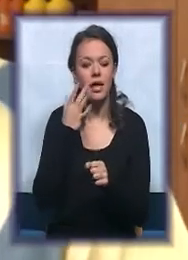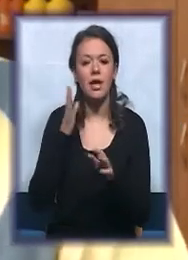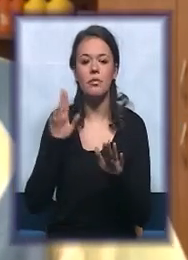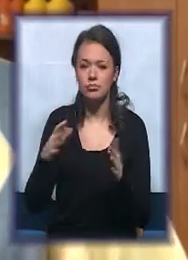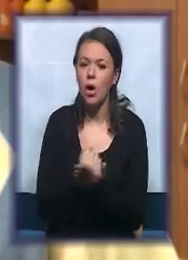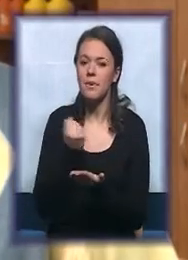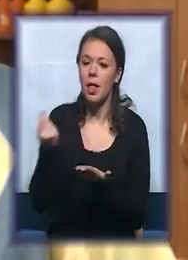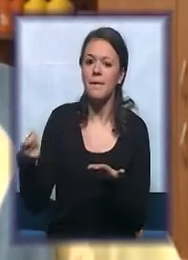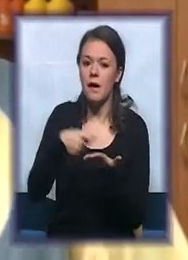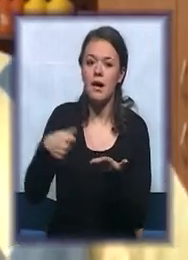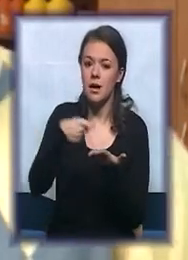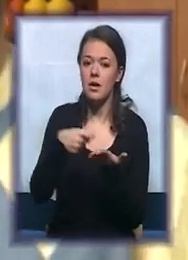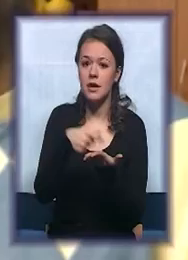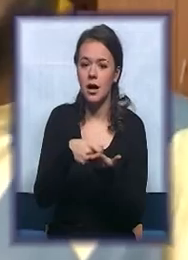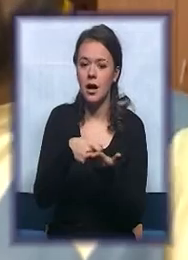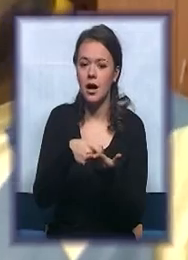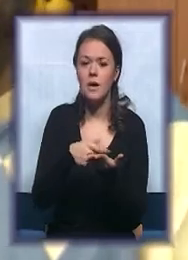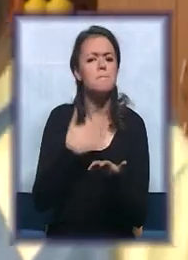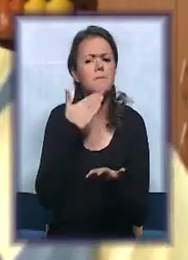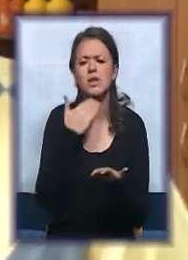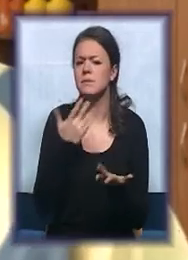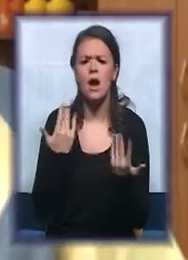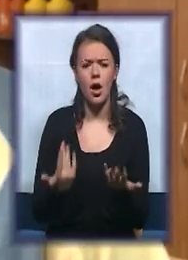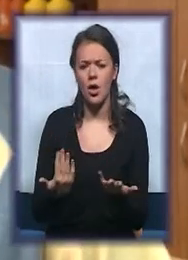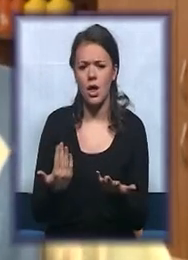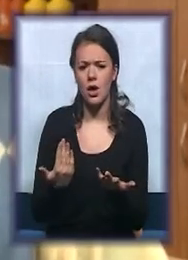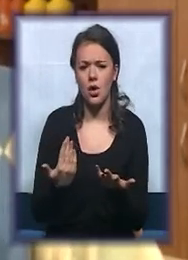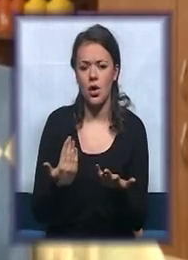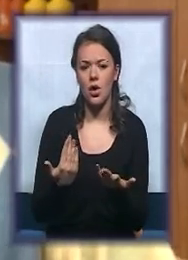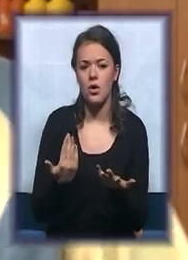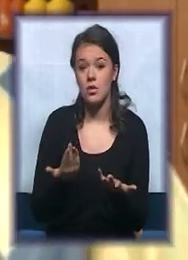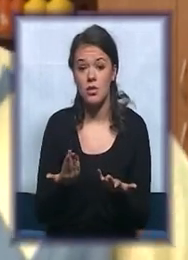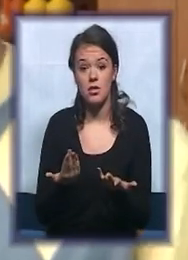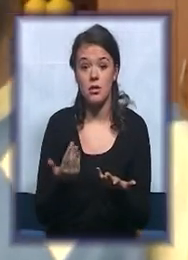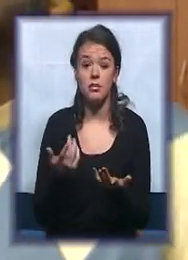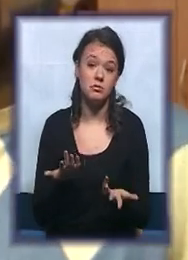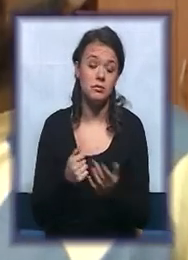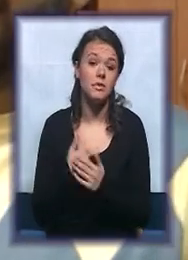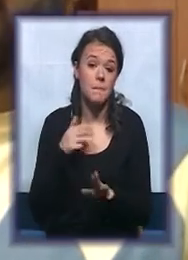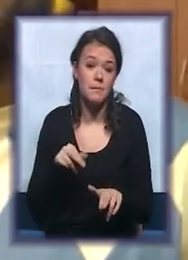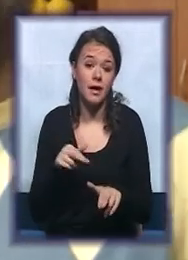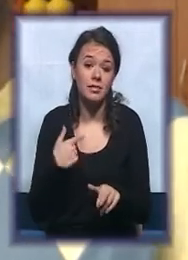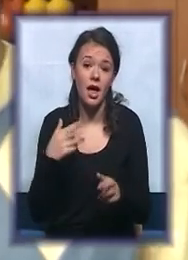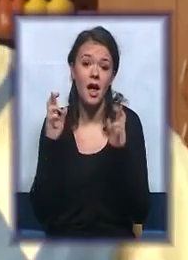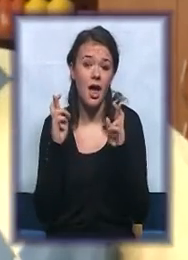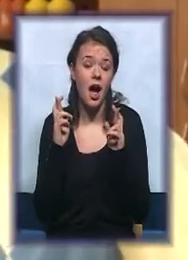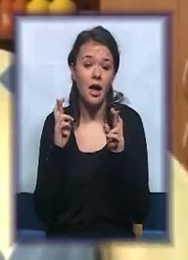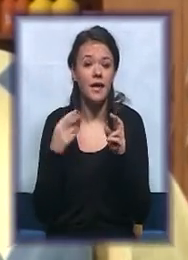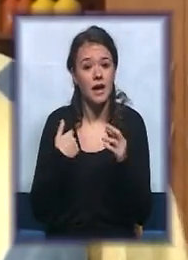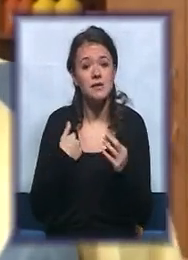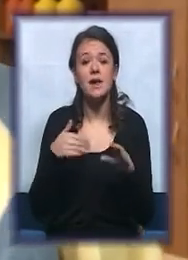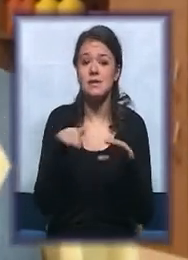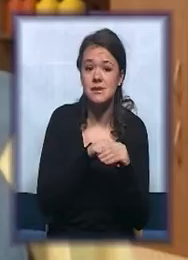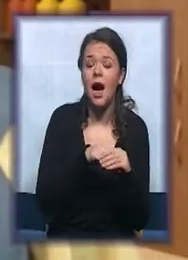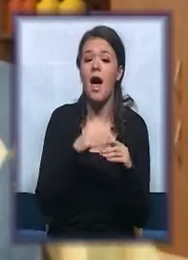kada vam stiže neki priliv novca, sad bez obzira koliki je, onako imate nade i za stan, i za